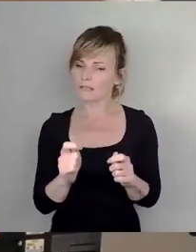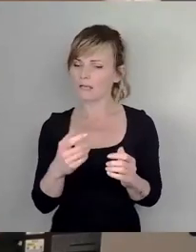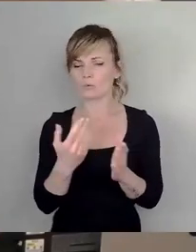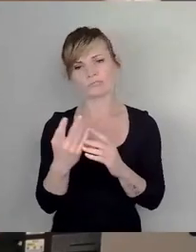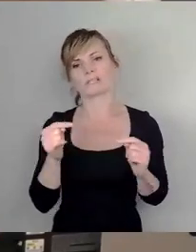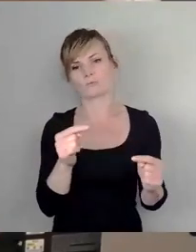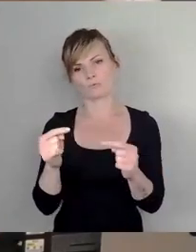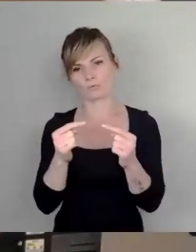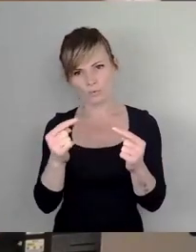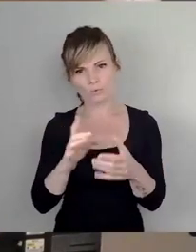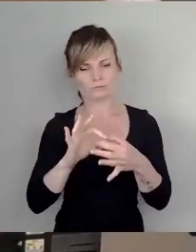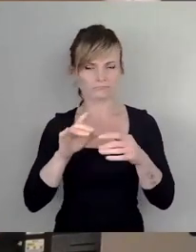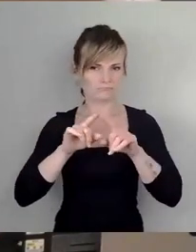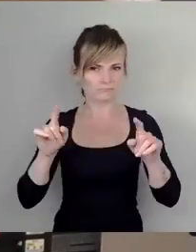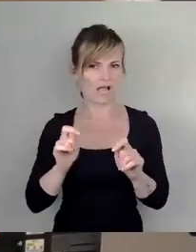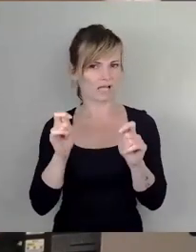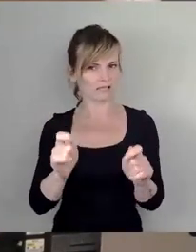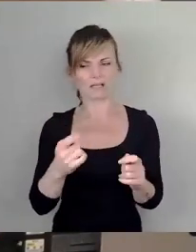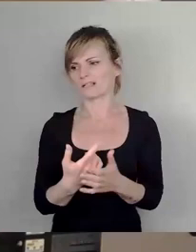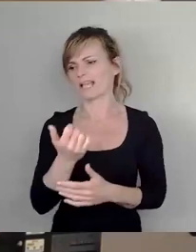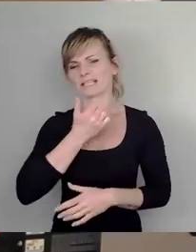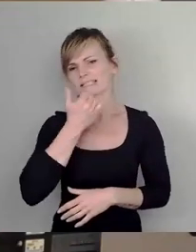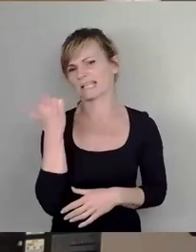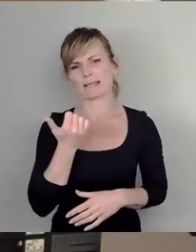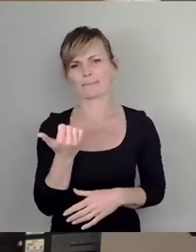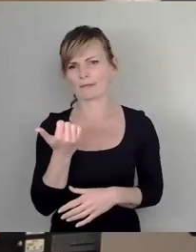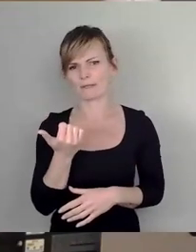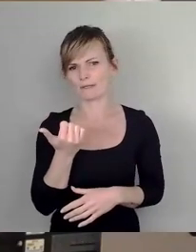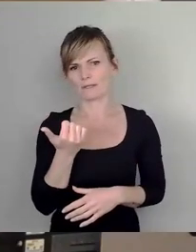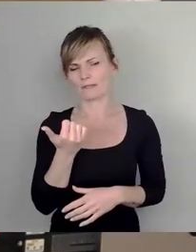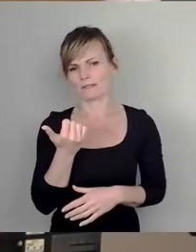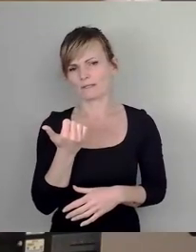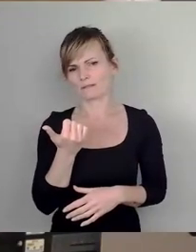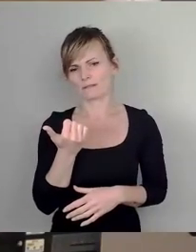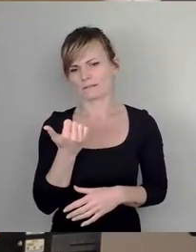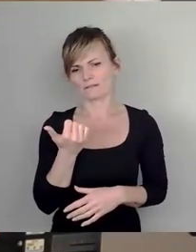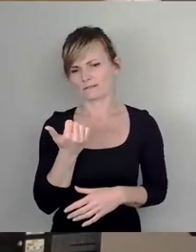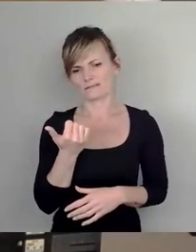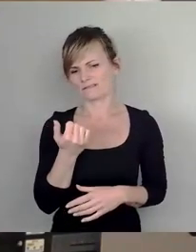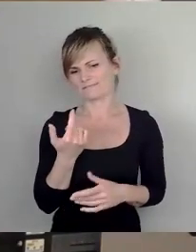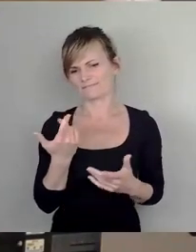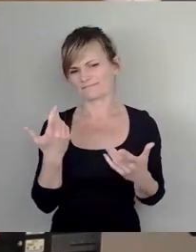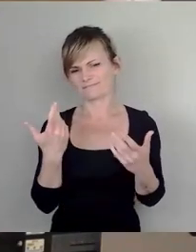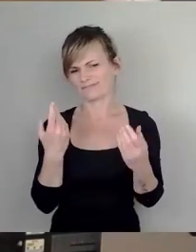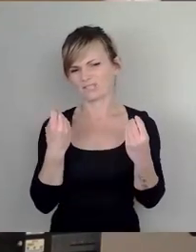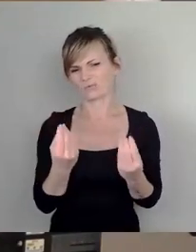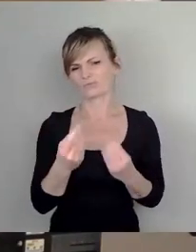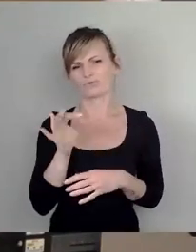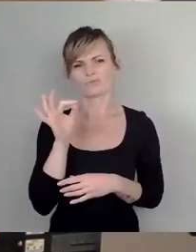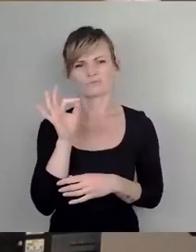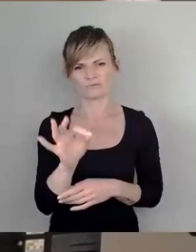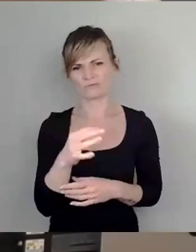Antrag ist eigentlich extrem symptomatisch für diesen Stadtrat, da